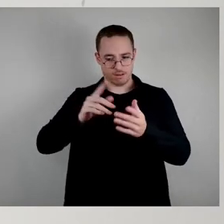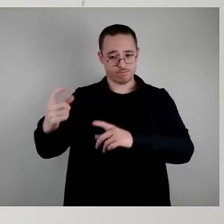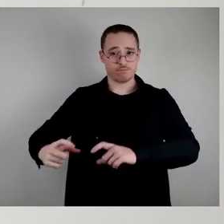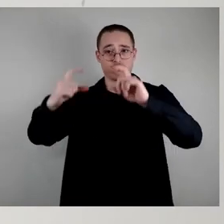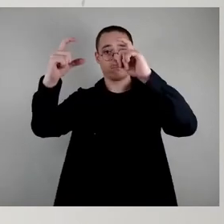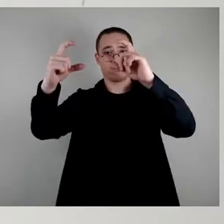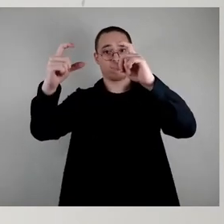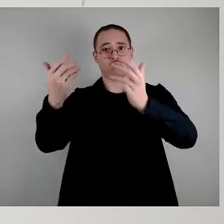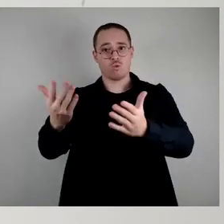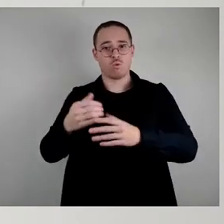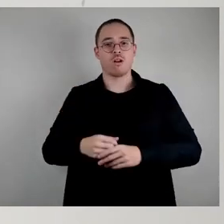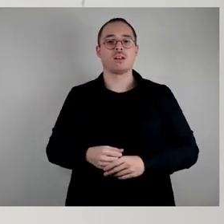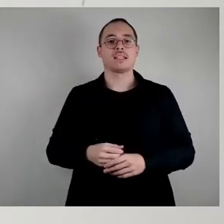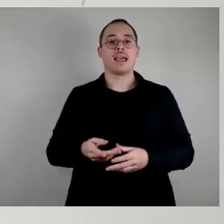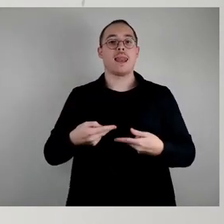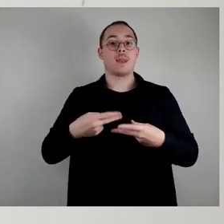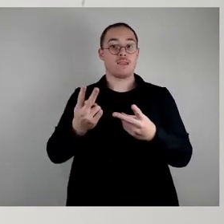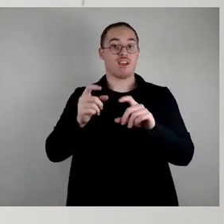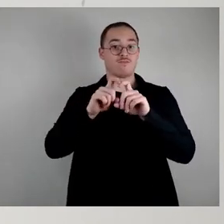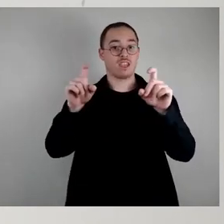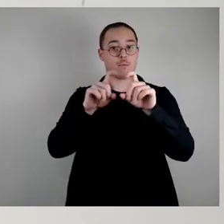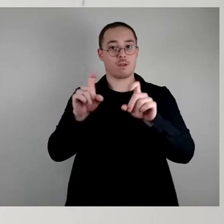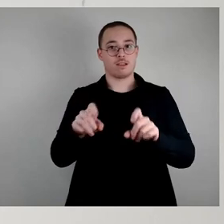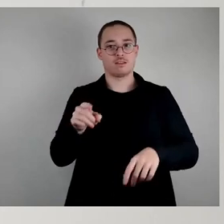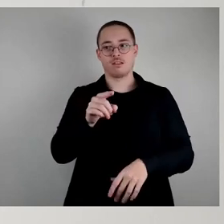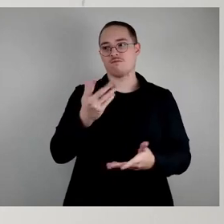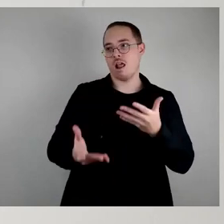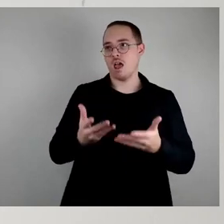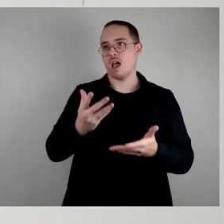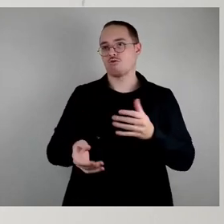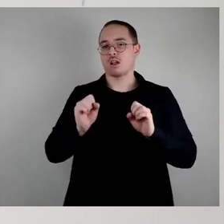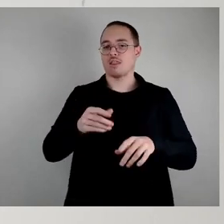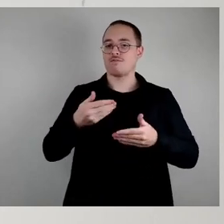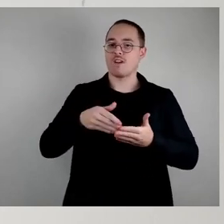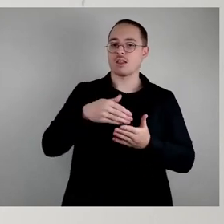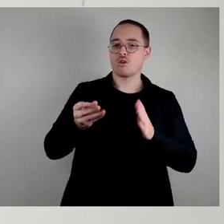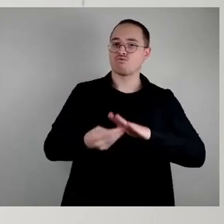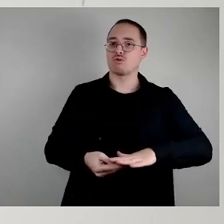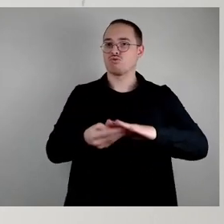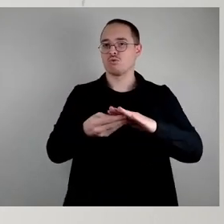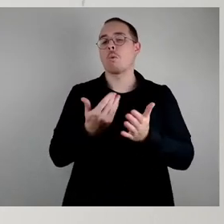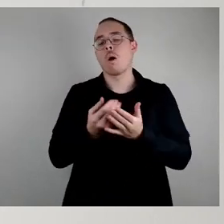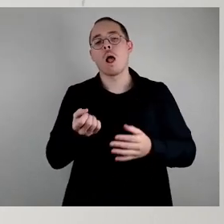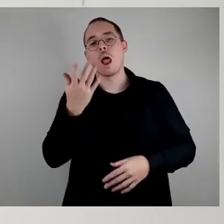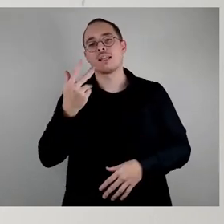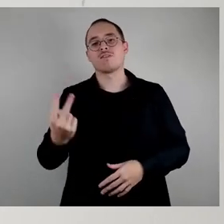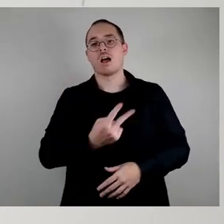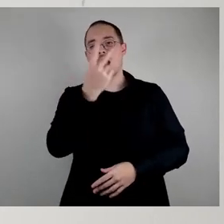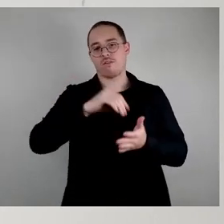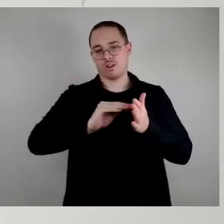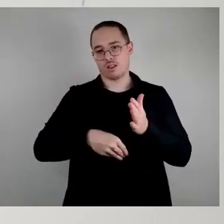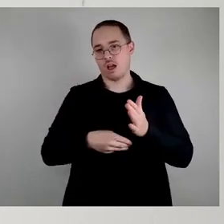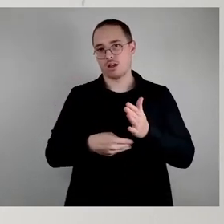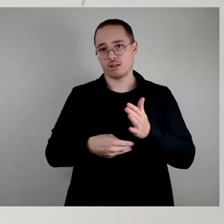Keterer außer den Zweijahresverträgen, was wir jetzt umgesetzt haben, weiter zu unterstützen. Und da war eine Idee einerseits, zu gucken, ob man die